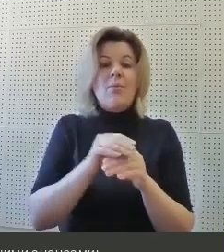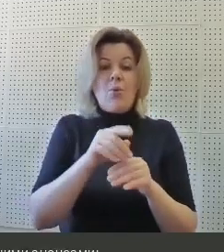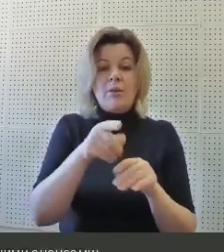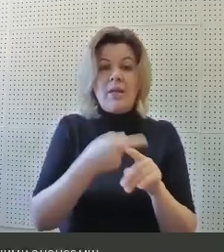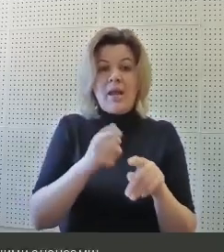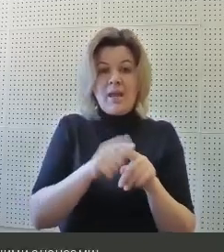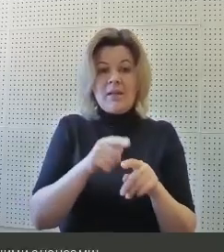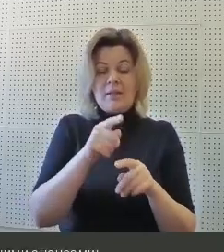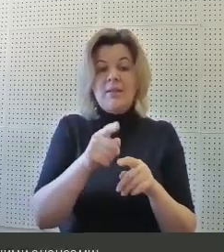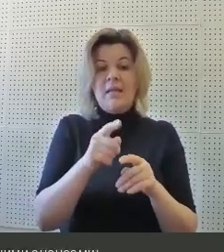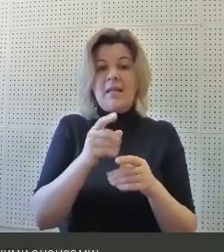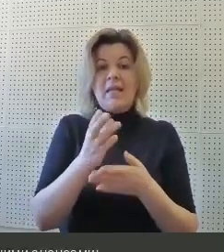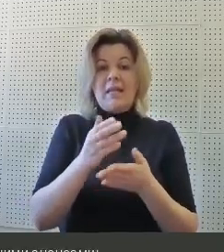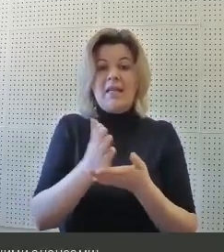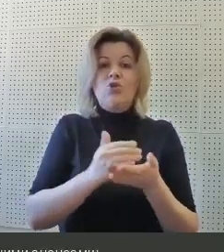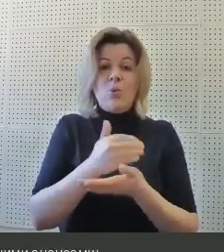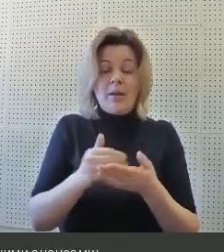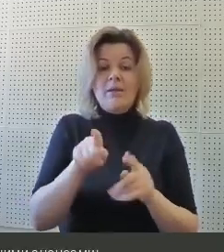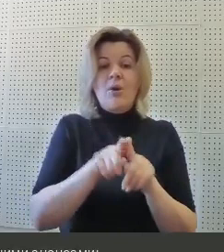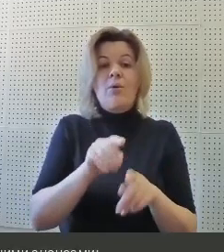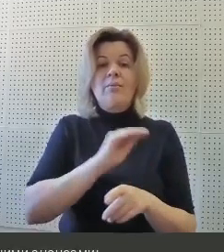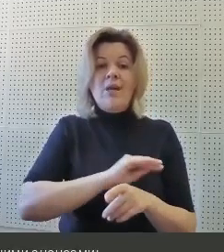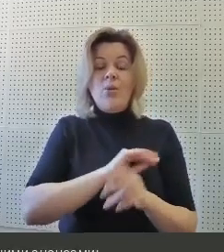этот инструмент вот этой психолого-педагогической карты.